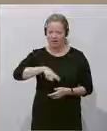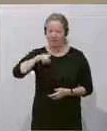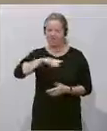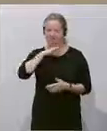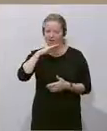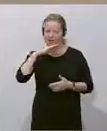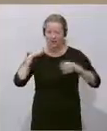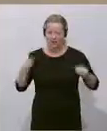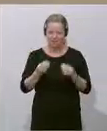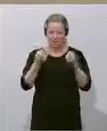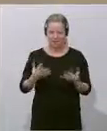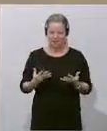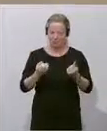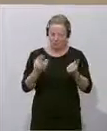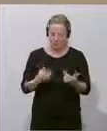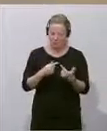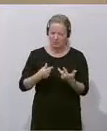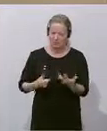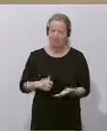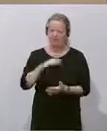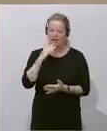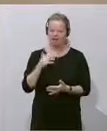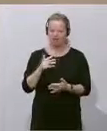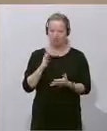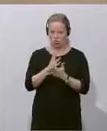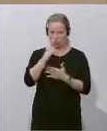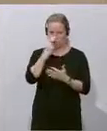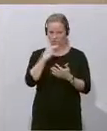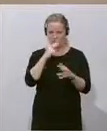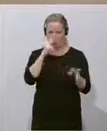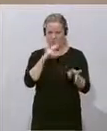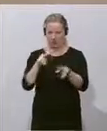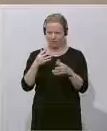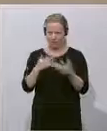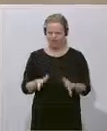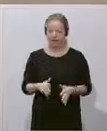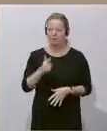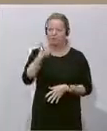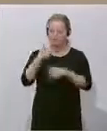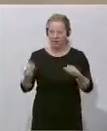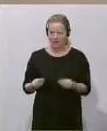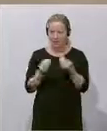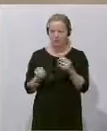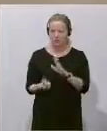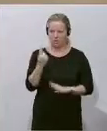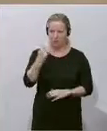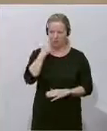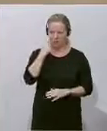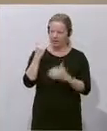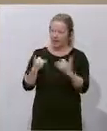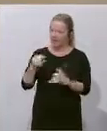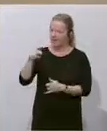fast ein bisschen den Überblick. Aber zwei Dinge sind mir besonders aufgefallen. Jetzt geht da der Nehammer. Zwei Dinge sind mir besonders aufgefallen.